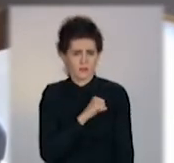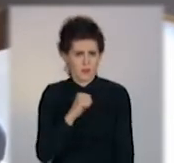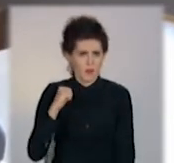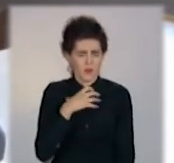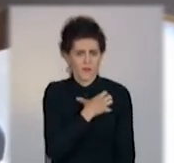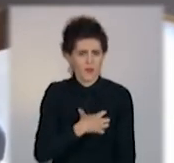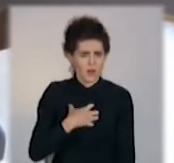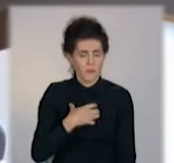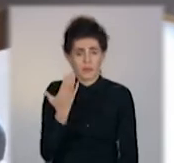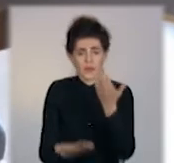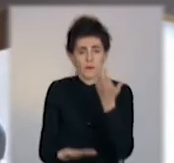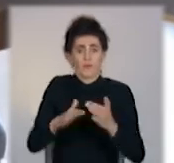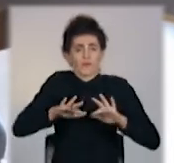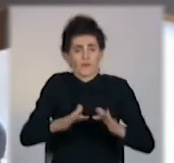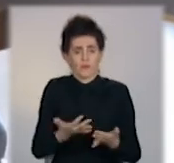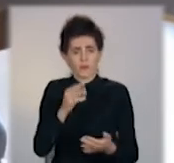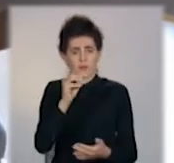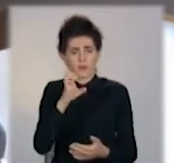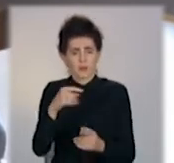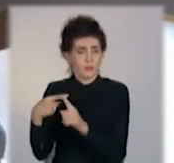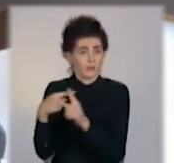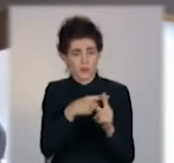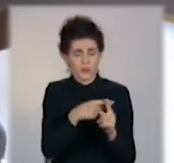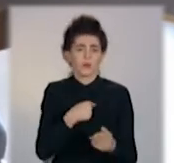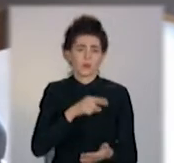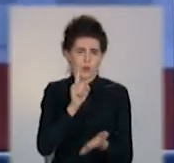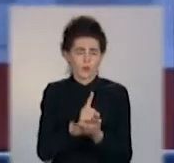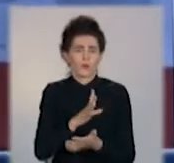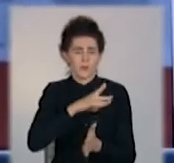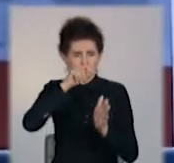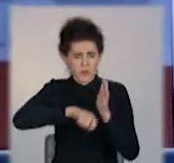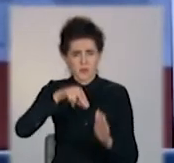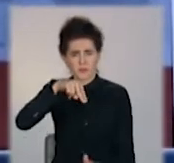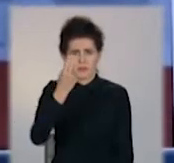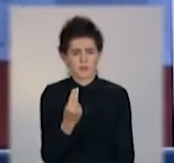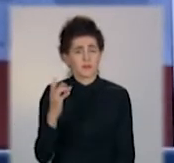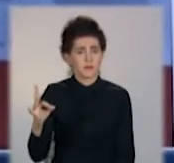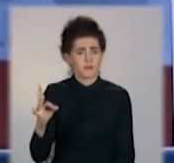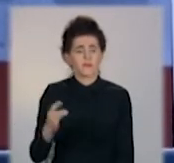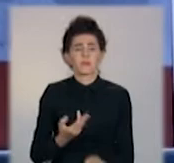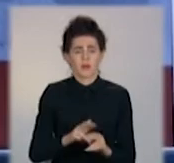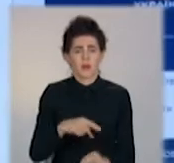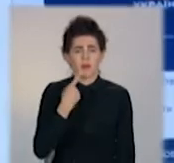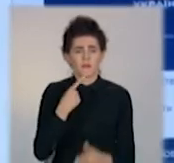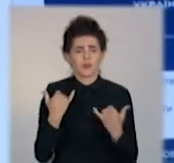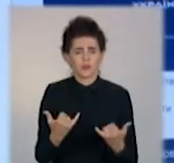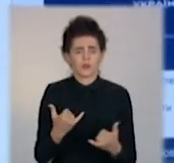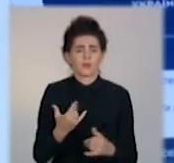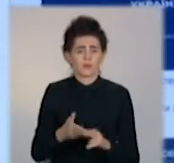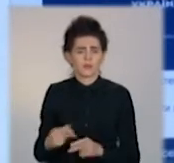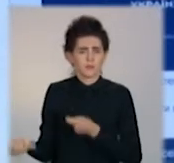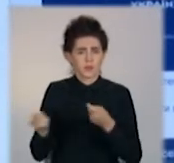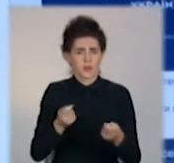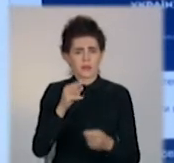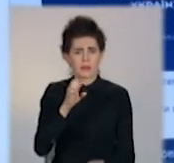цей тест позитивний, ми в обов'язковому порядку маємо проводити ПЦР. Нещодавно Служба безпеки України вилучила партію